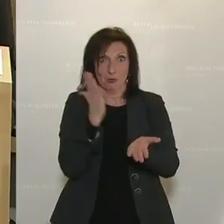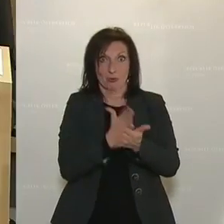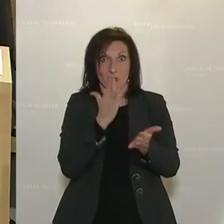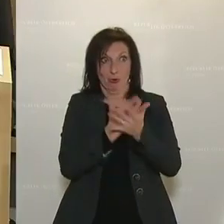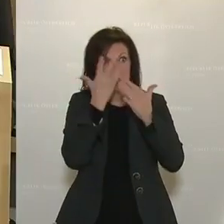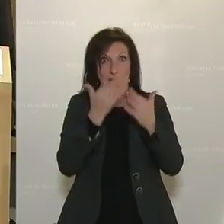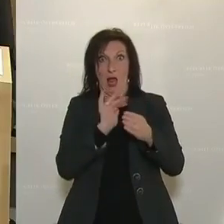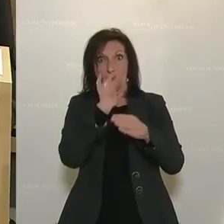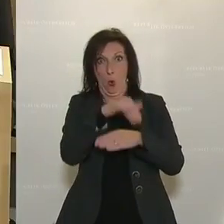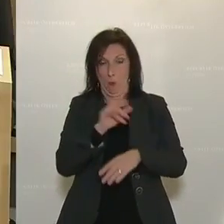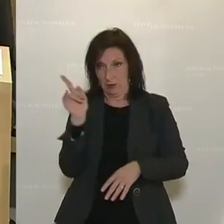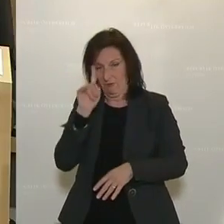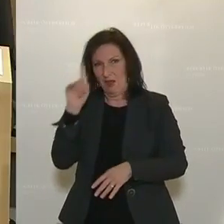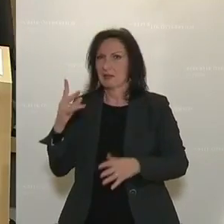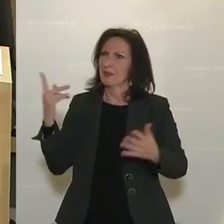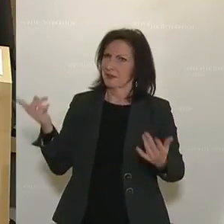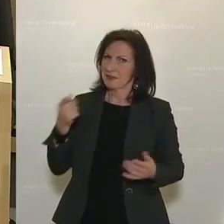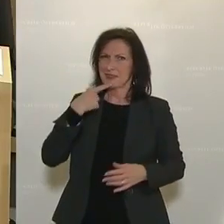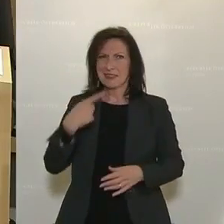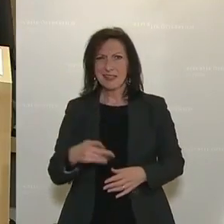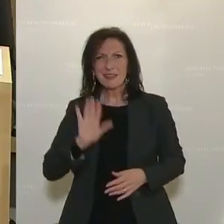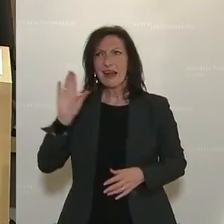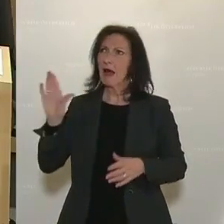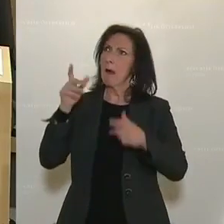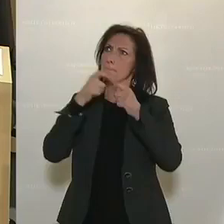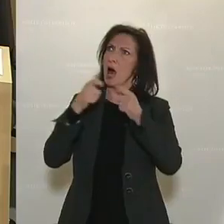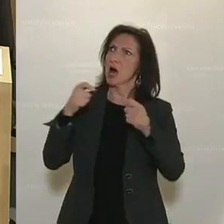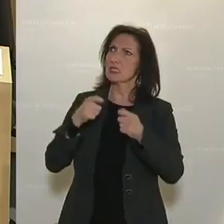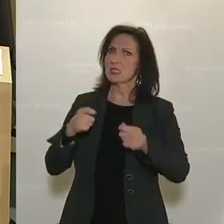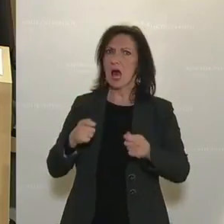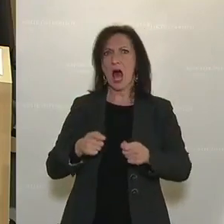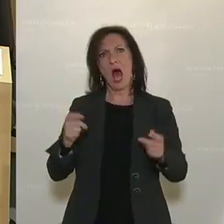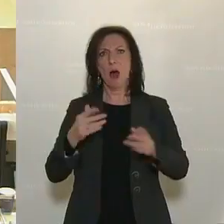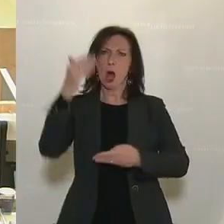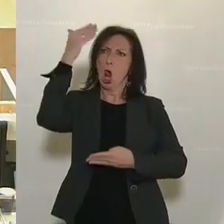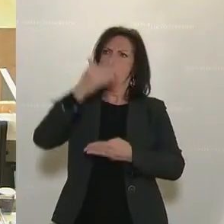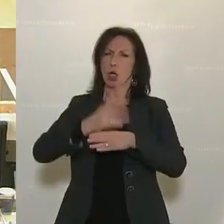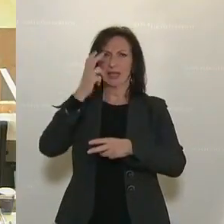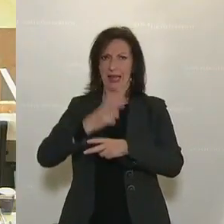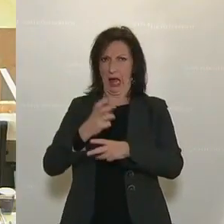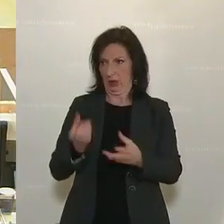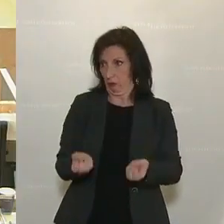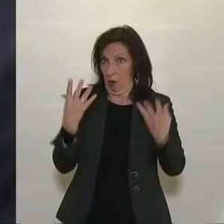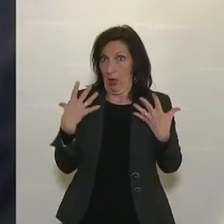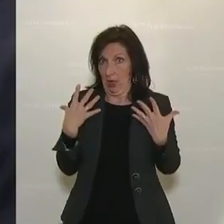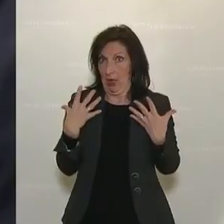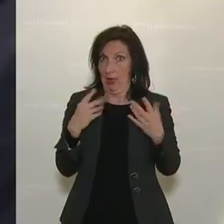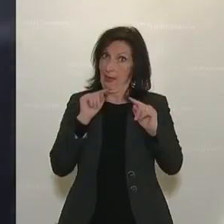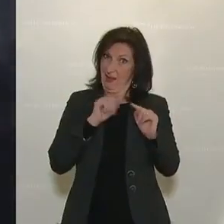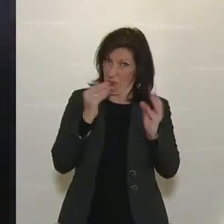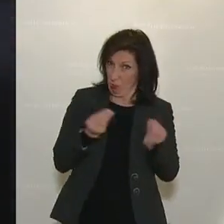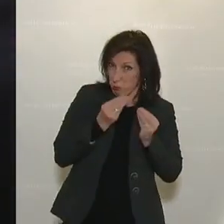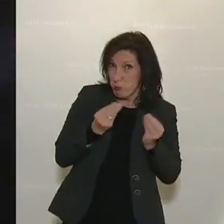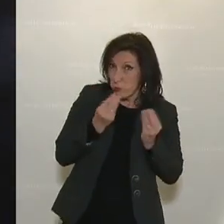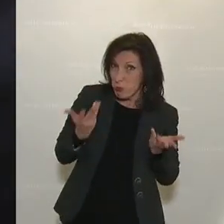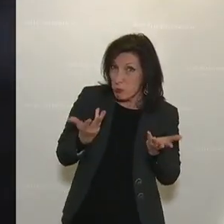Und jetzt können Sie da nicht hergehen und sagen, dass Ihre Maßnahmen, das heißt der harte Lockdown, der ja gerade hinter uns liegt, dafür verantwortlich